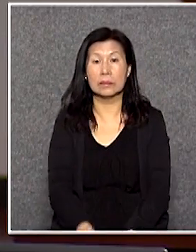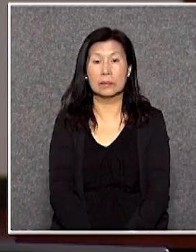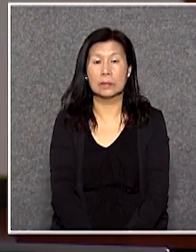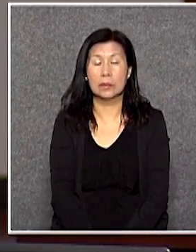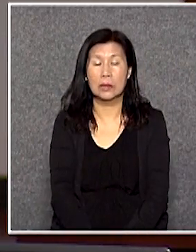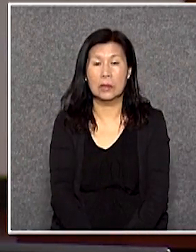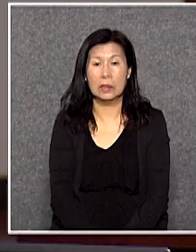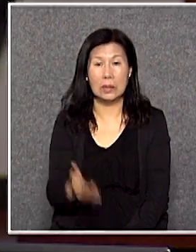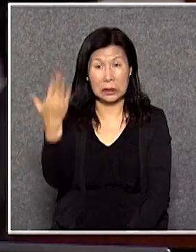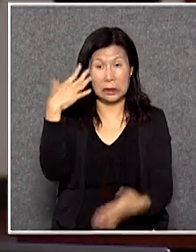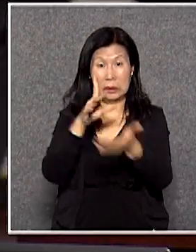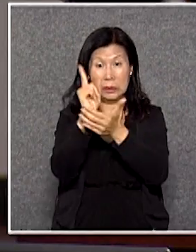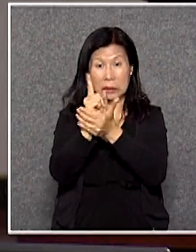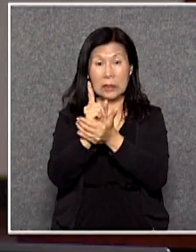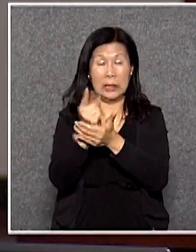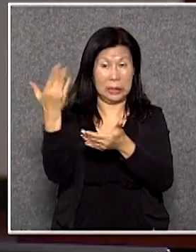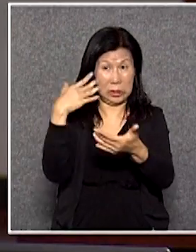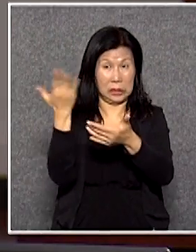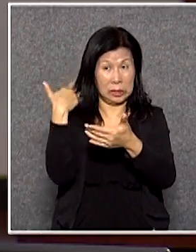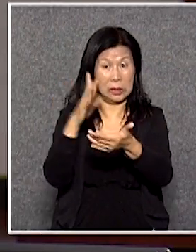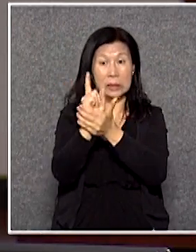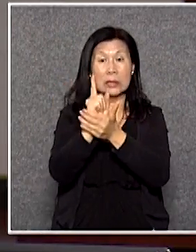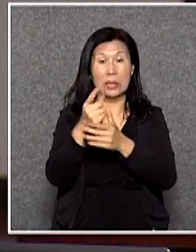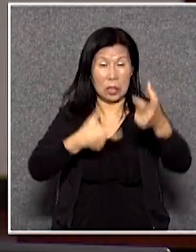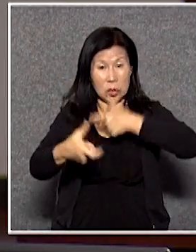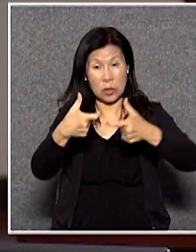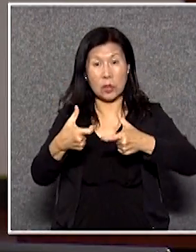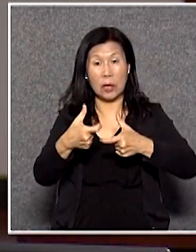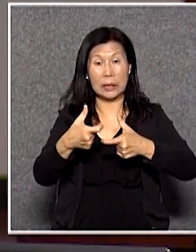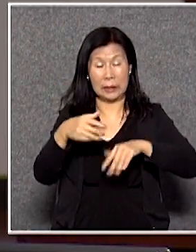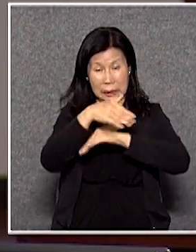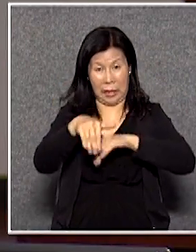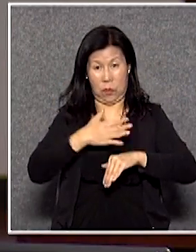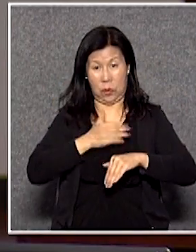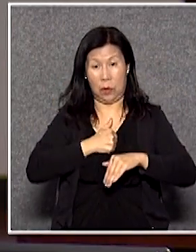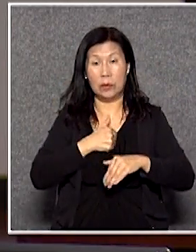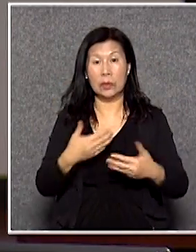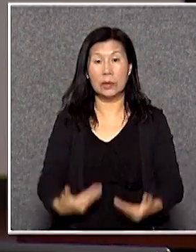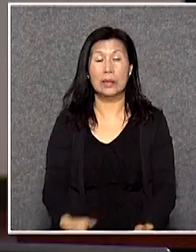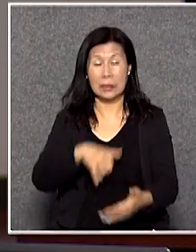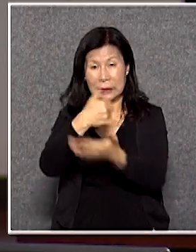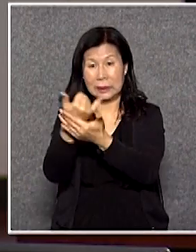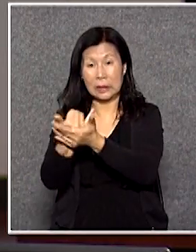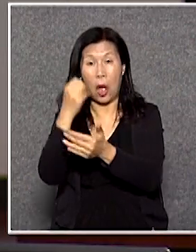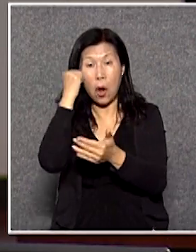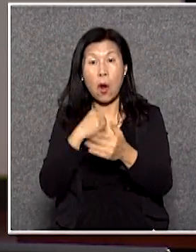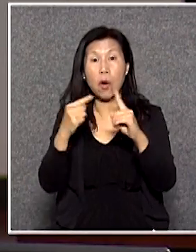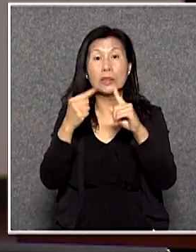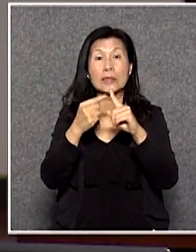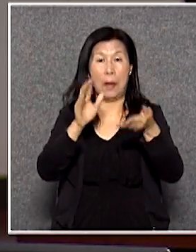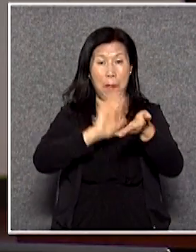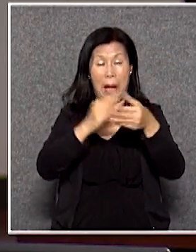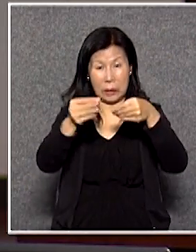即是上一年上個年度那個財政預算案他將那些已經過了身長者醫療券的數目